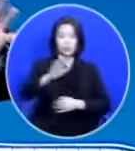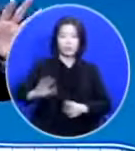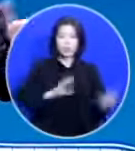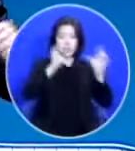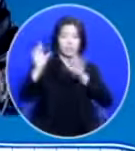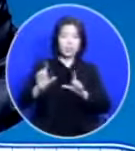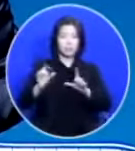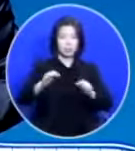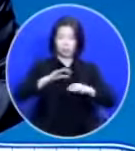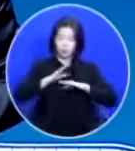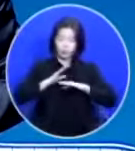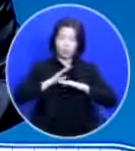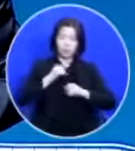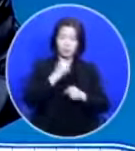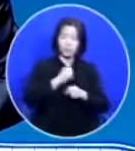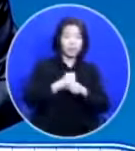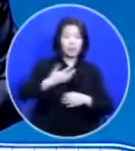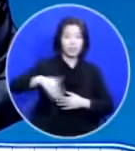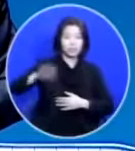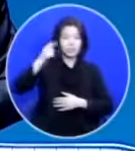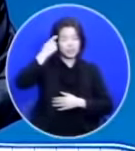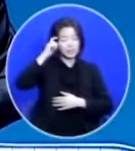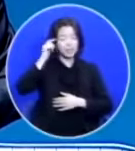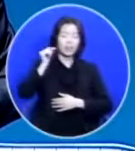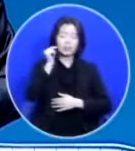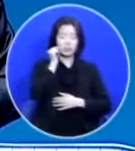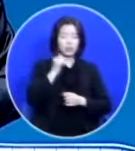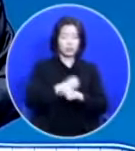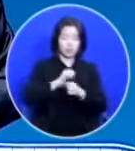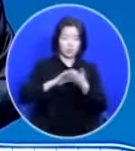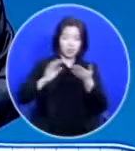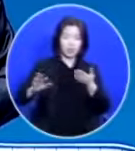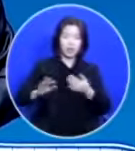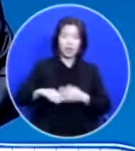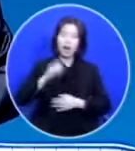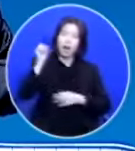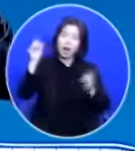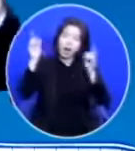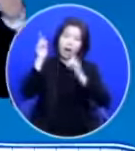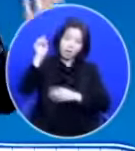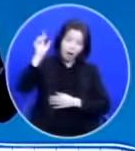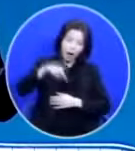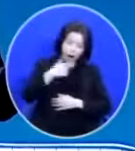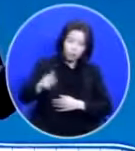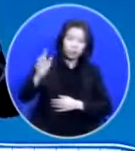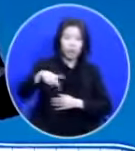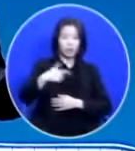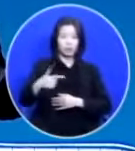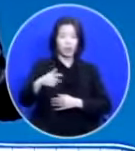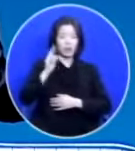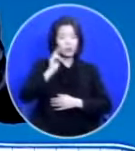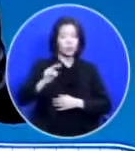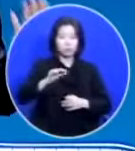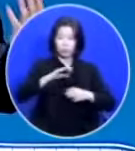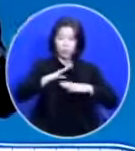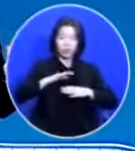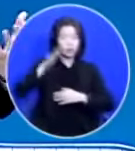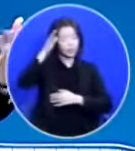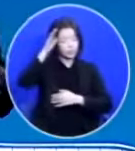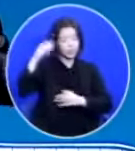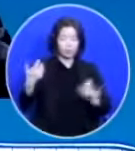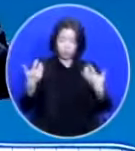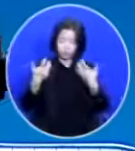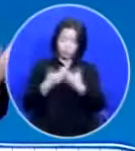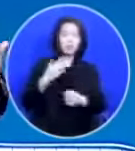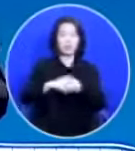놀라웠게 만들어 가실지 상상을 못합니다 하루하루가 너무 놀라운 기대가 충만한